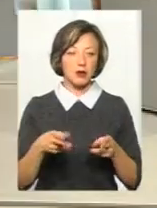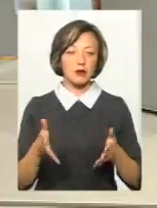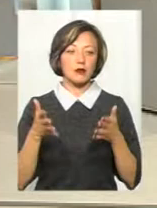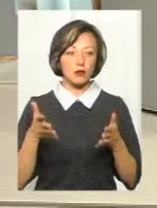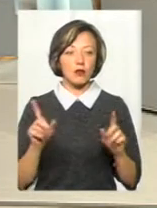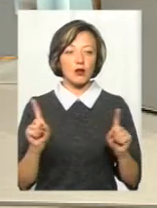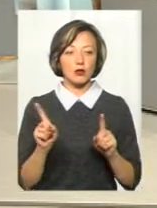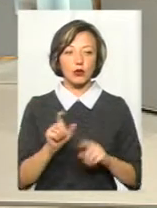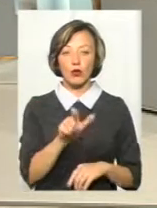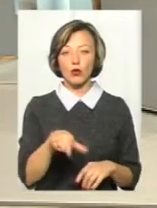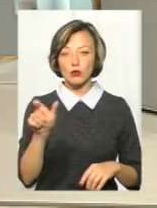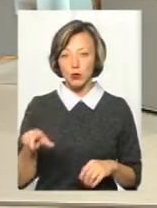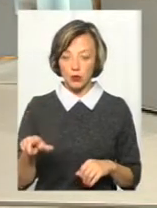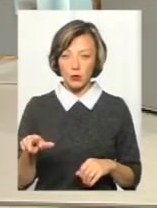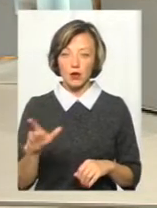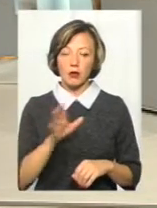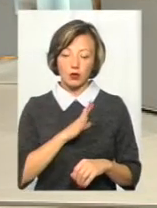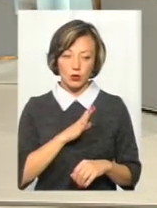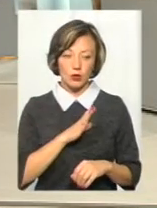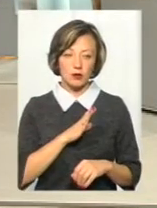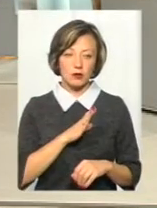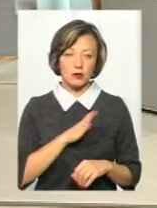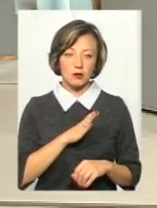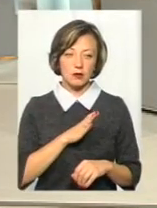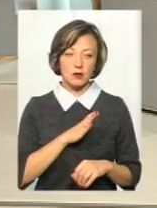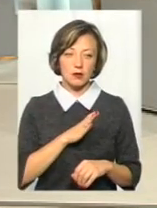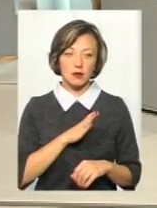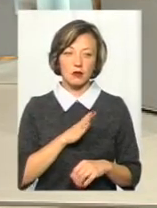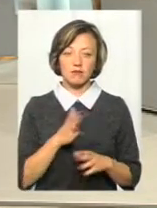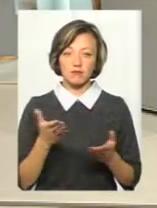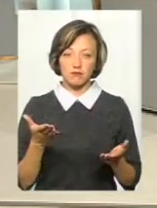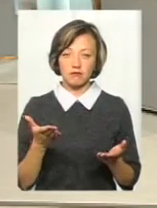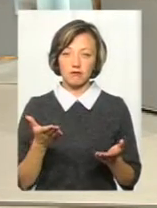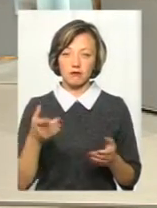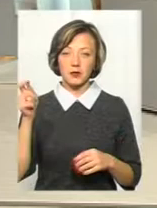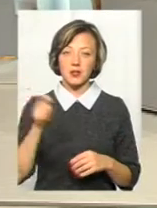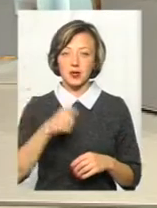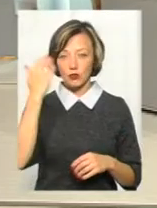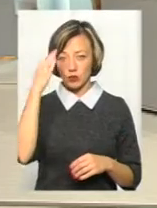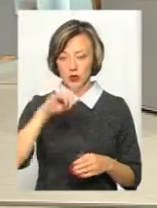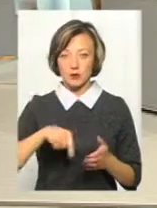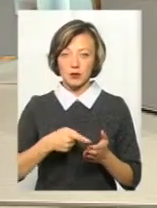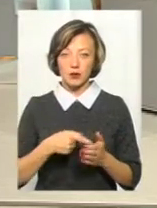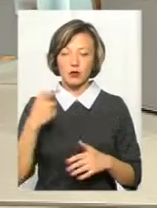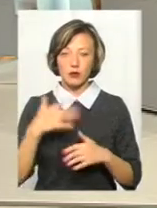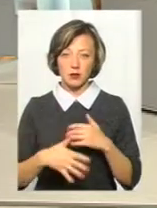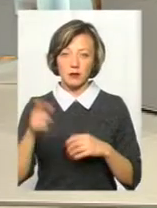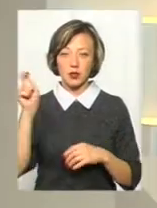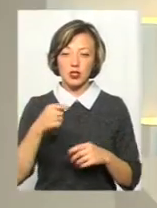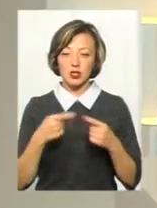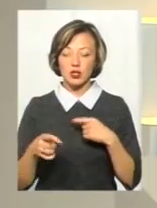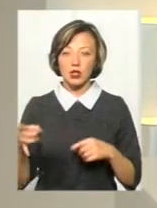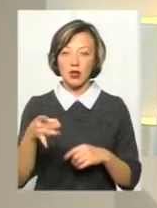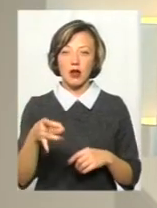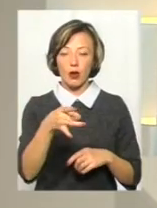'ясували, що особи були саме гастролерами. Як правило, ми розуміємо, що приїжджають гастролери з інших